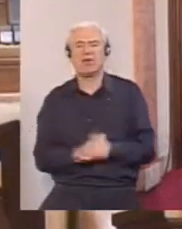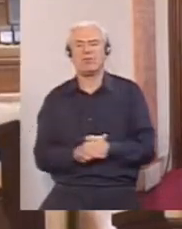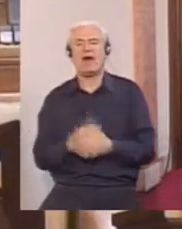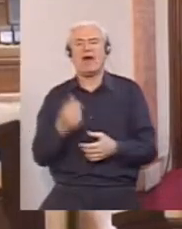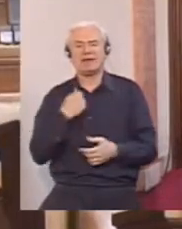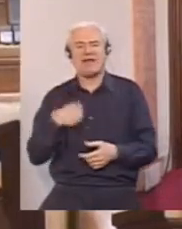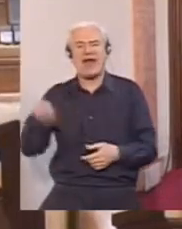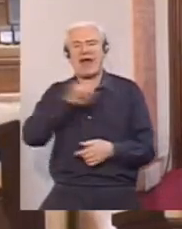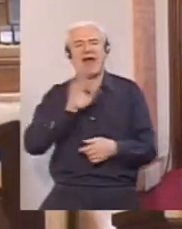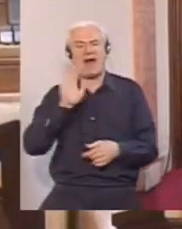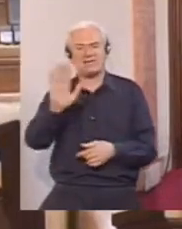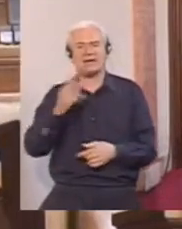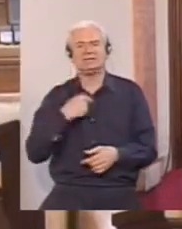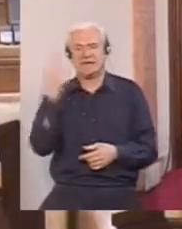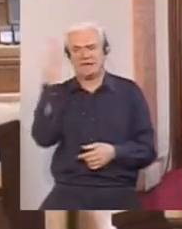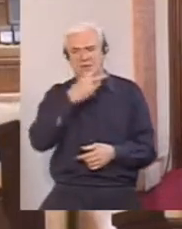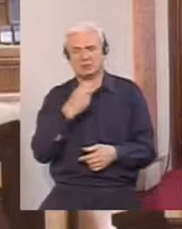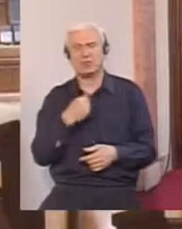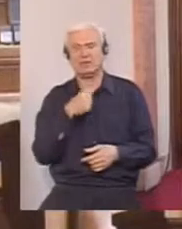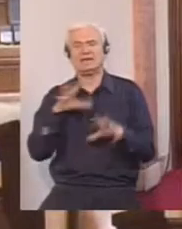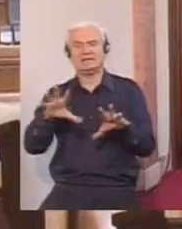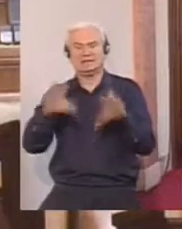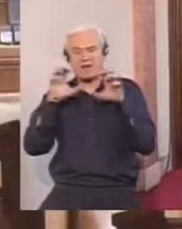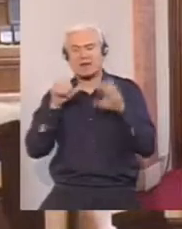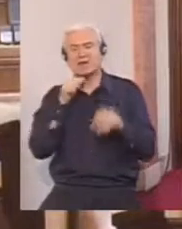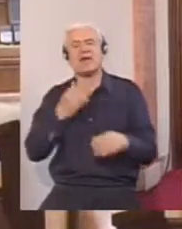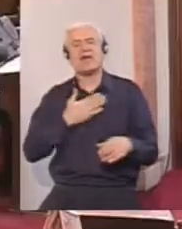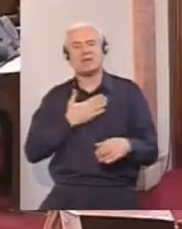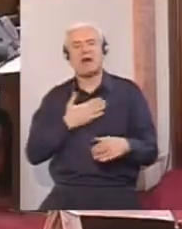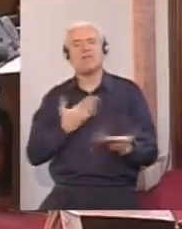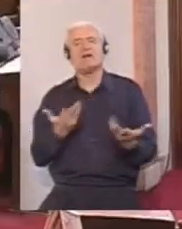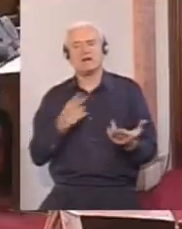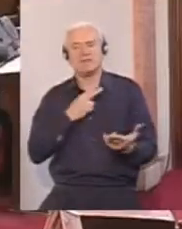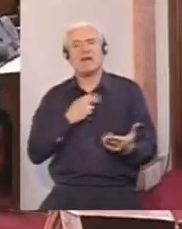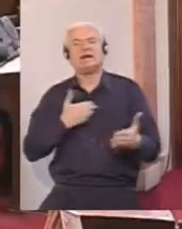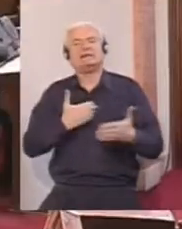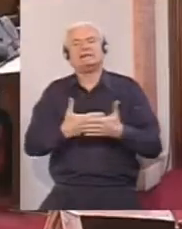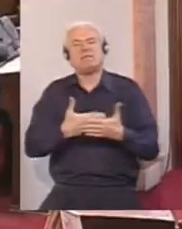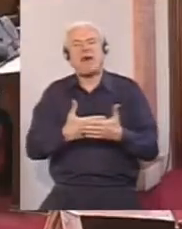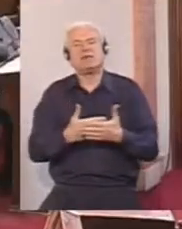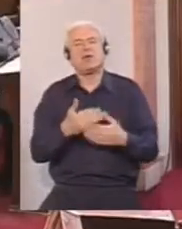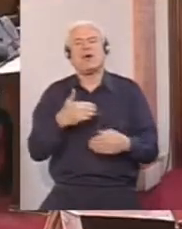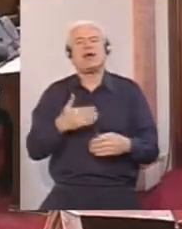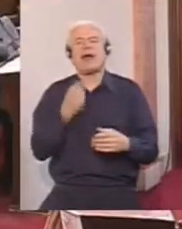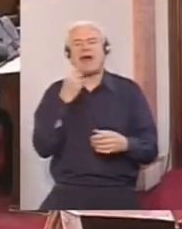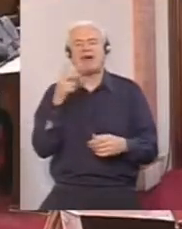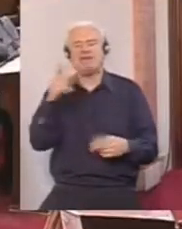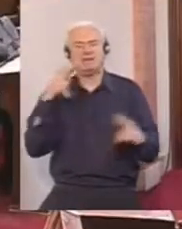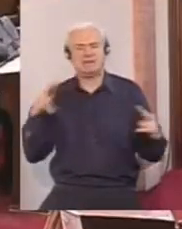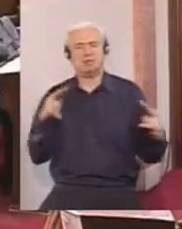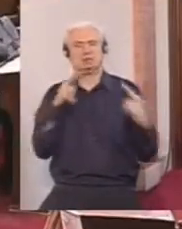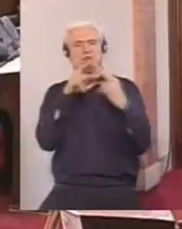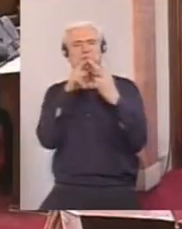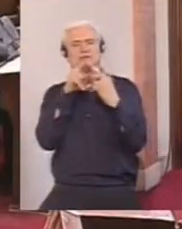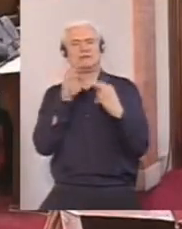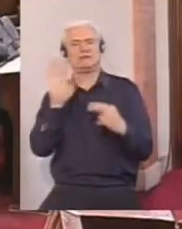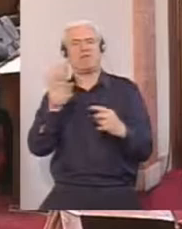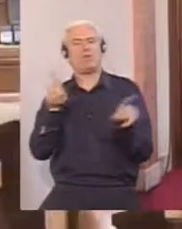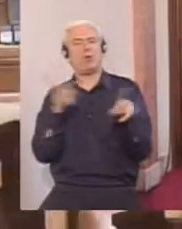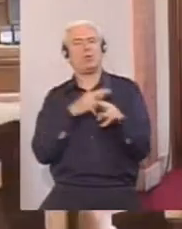Dakle, ja vas hvatam, ja razumem i čak imam i simpatiju prema tome, kad se suočite sa ovako čistom situacijom,